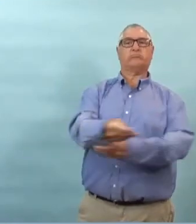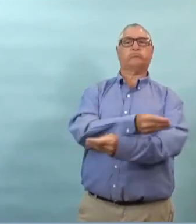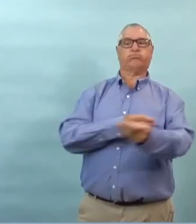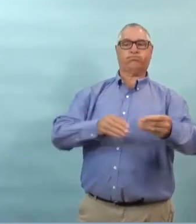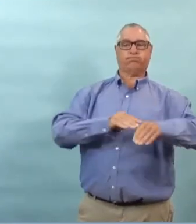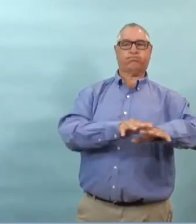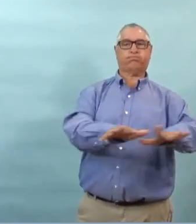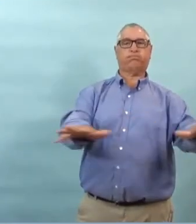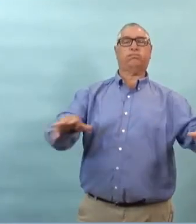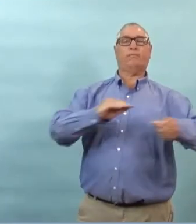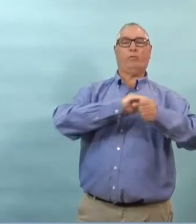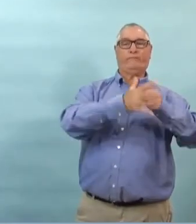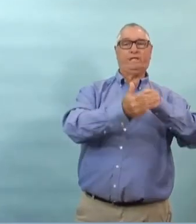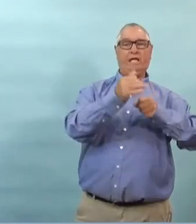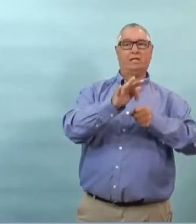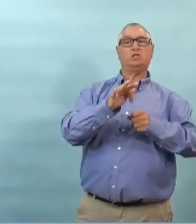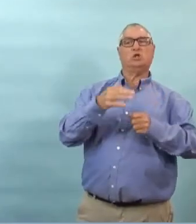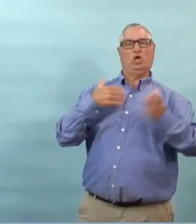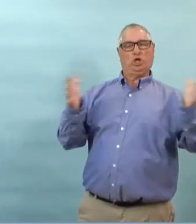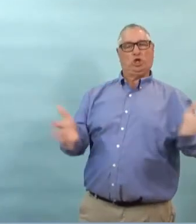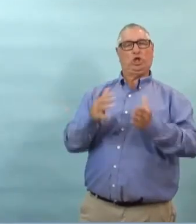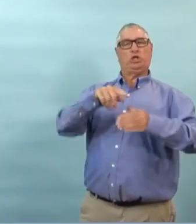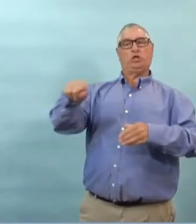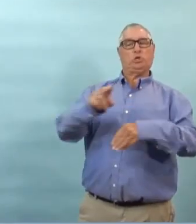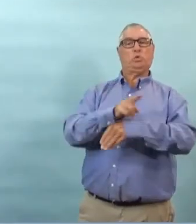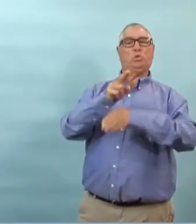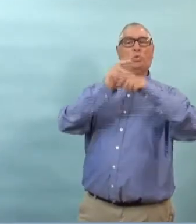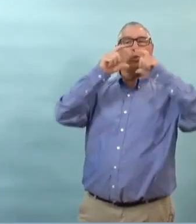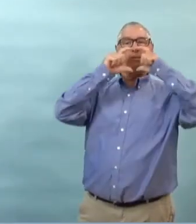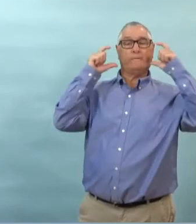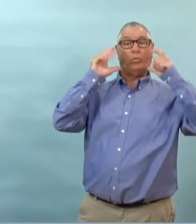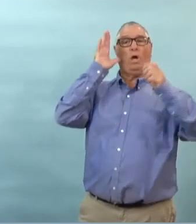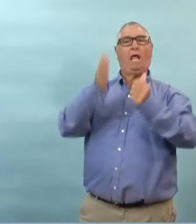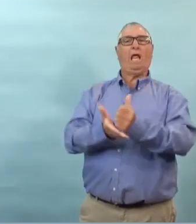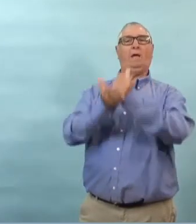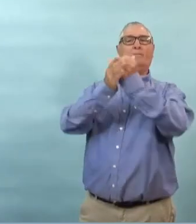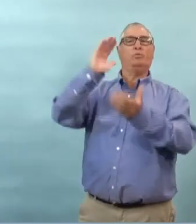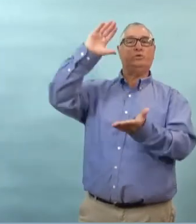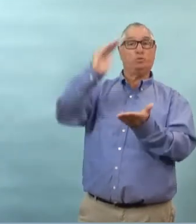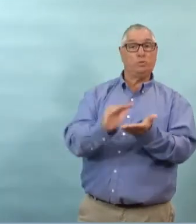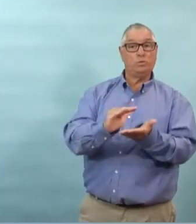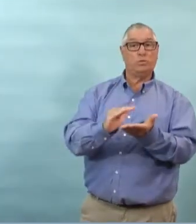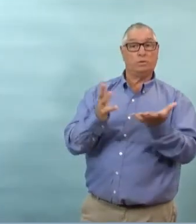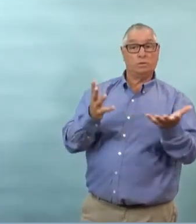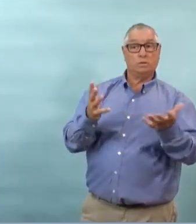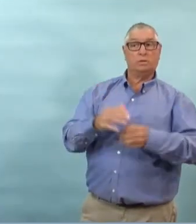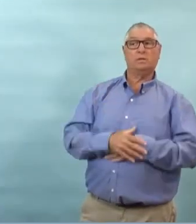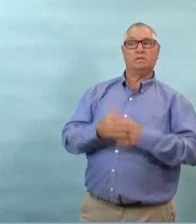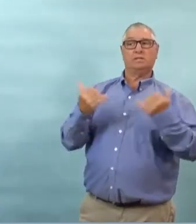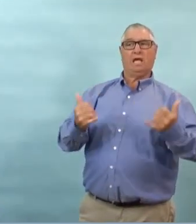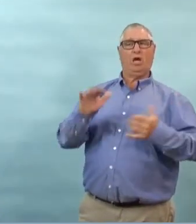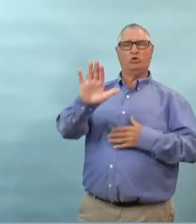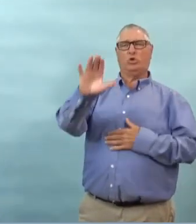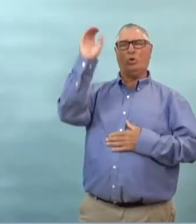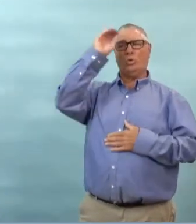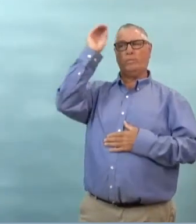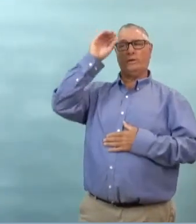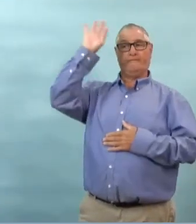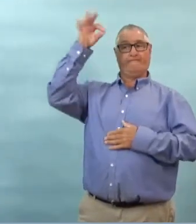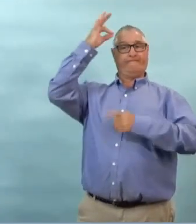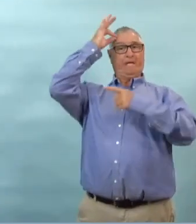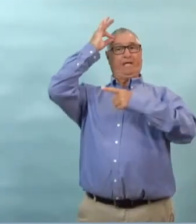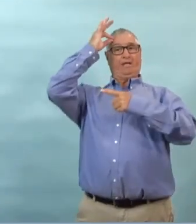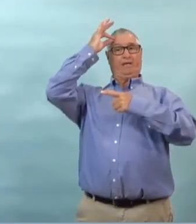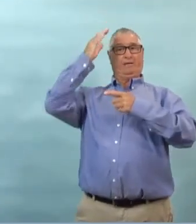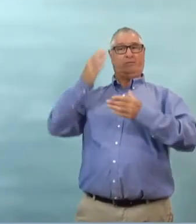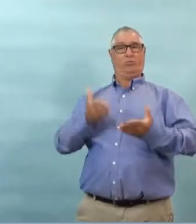19 c'est de porter les masques il faut aussi garder les élèves en groupe et en cohorte afin de minimiser la transmission donc